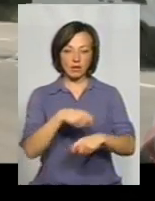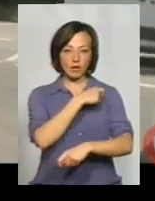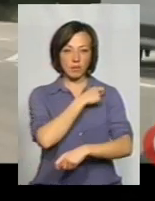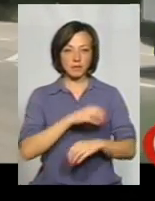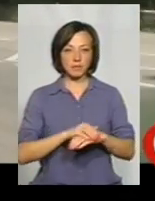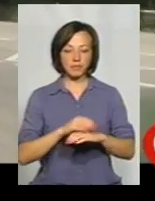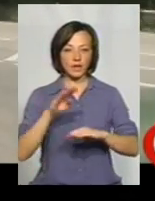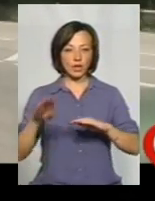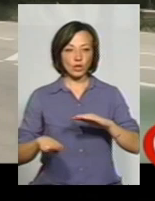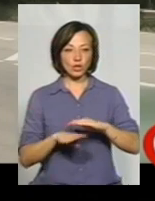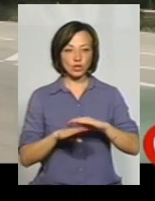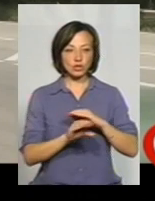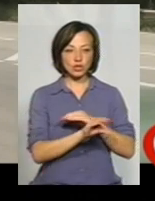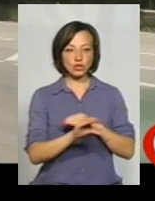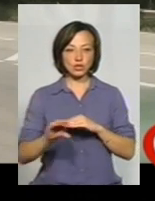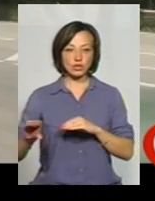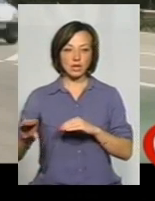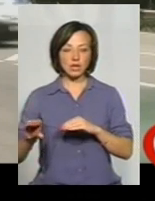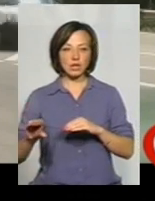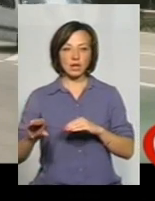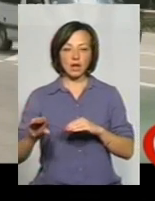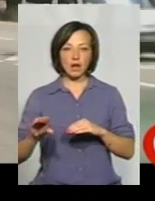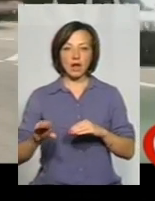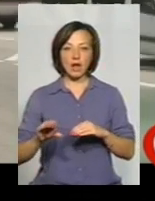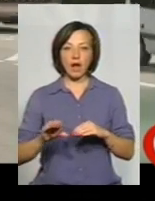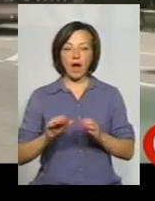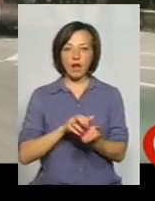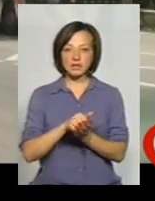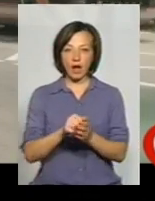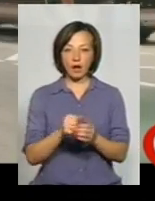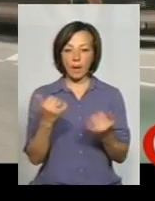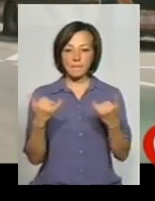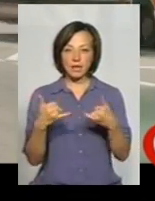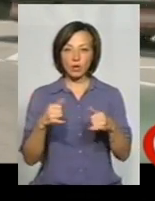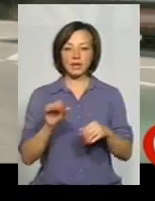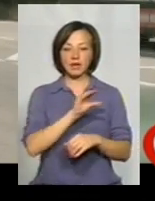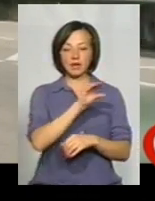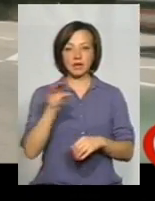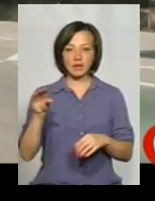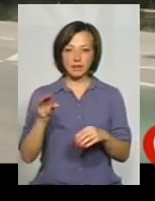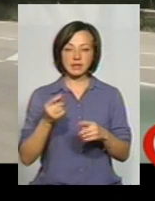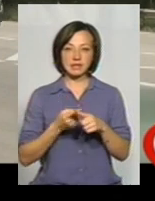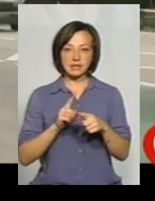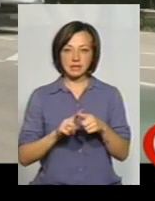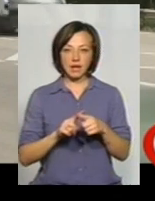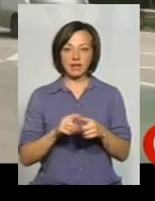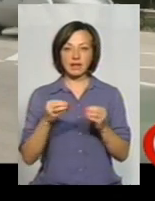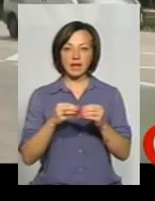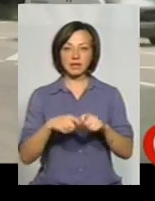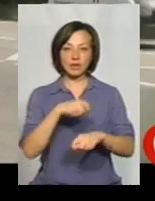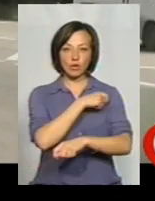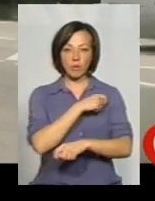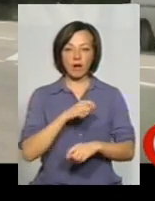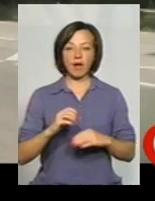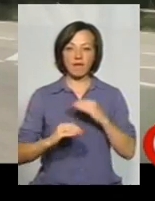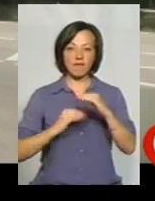Нижній шар асфальтобетону і верхній шар асфальтобетону. Це на сьогоднішній 10 кілометрів асфальтобетонного покриття вже в верхньому